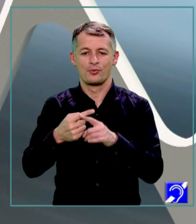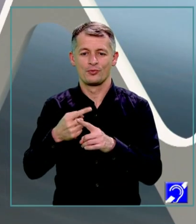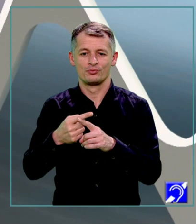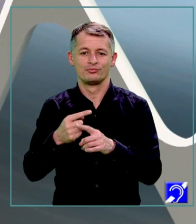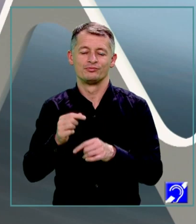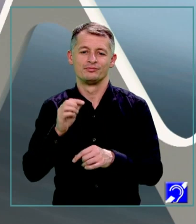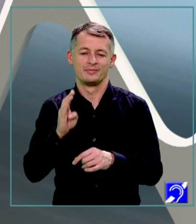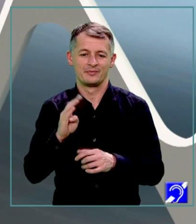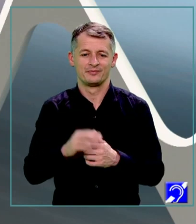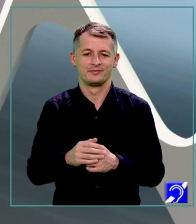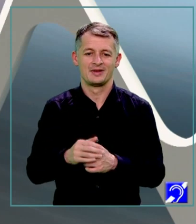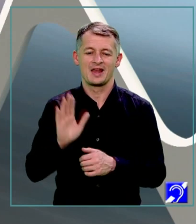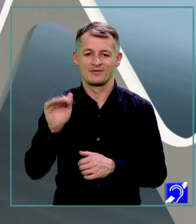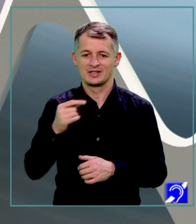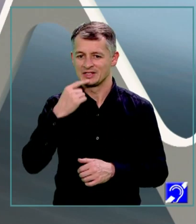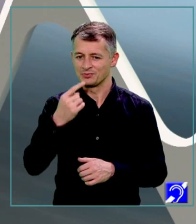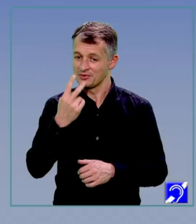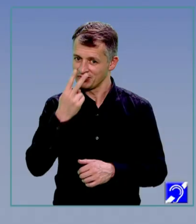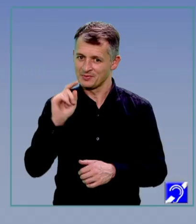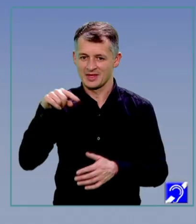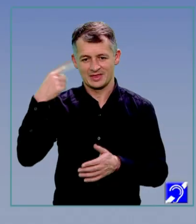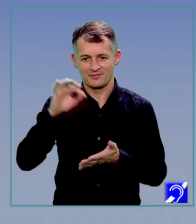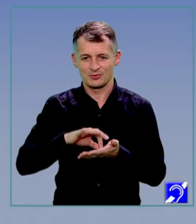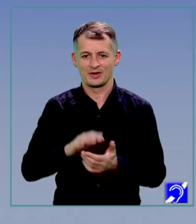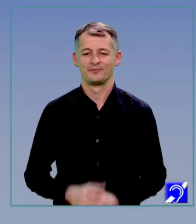și eu sigur ne vom mai revedea la o altă lecție.